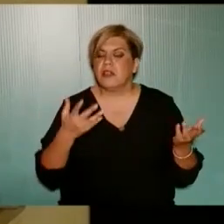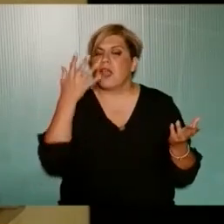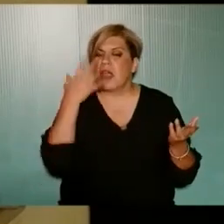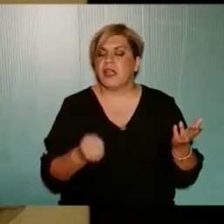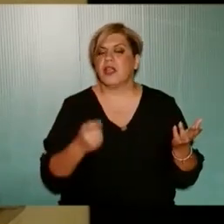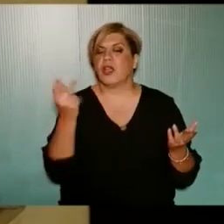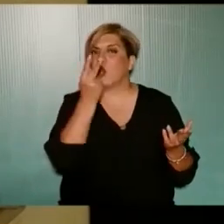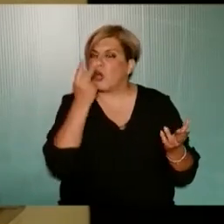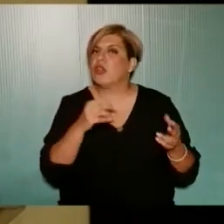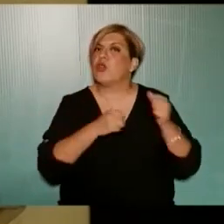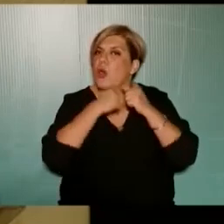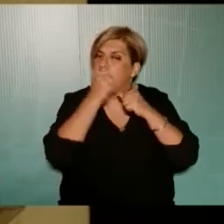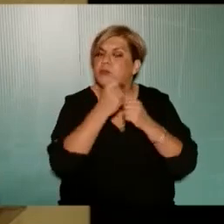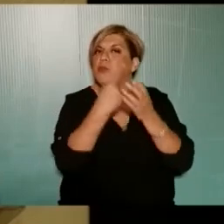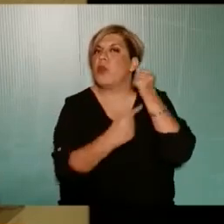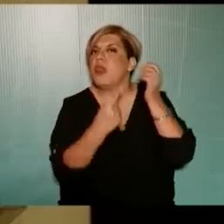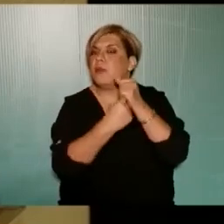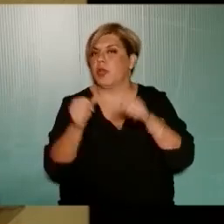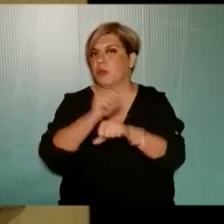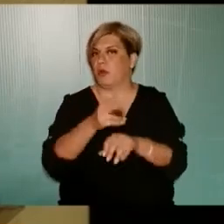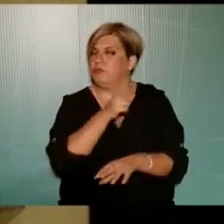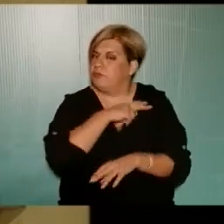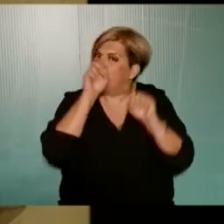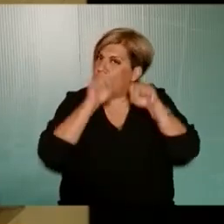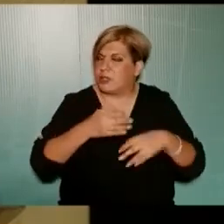έχει κάποιες κοινωνικές δομές που λείπουν από την πόλη και λοιπά.